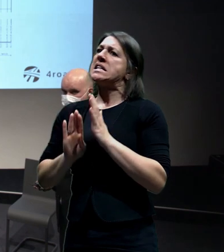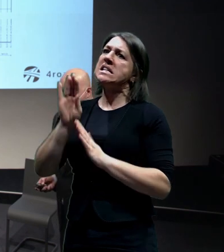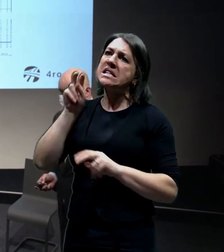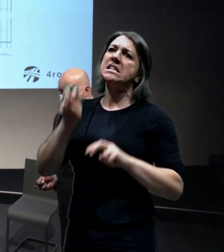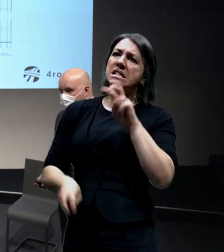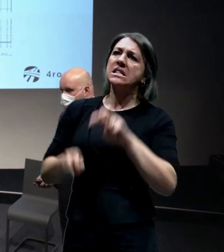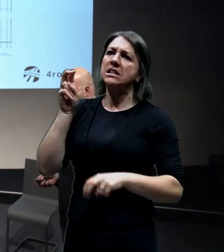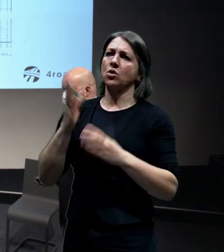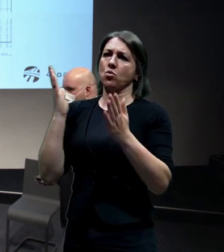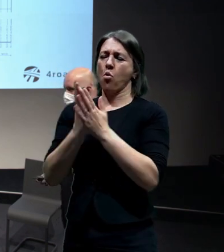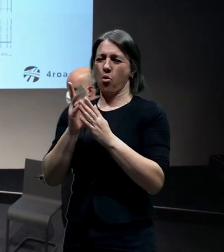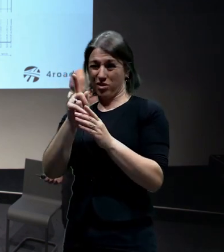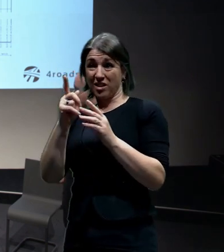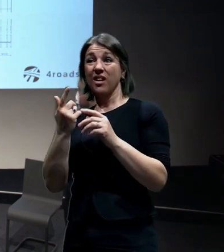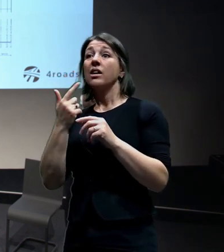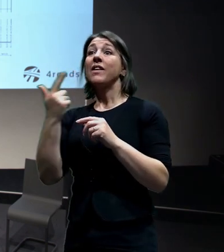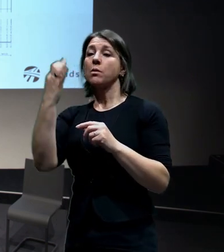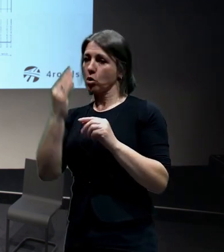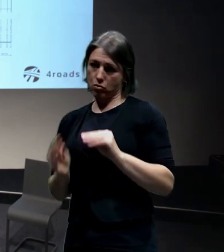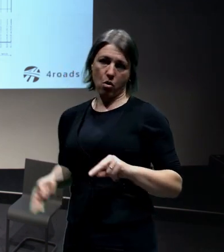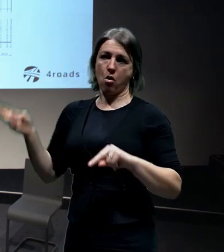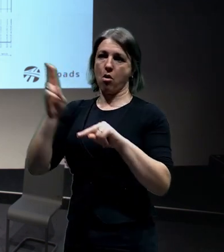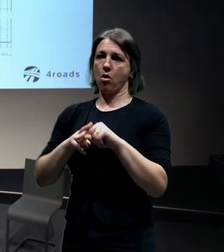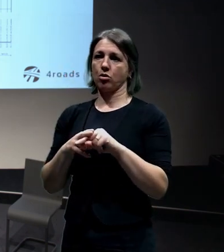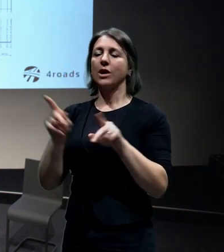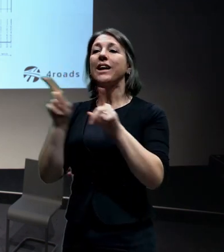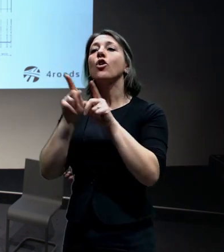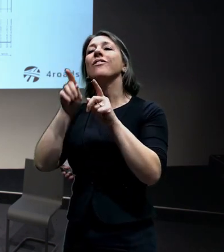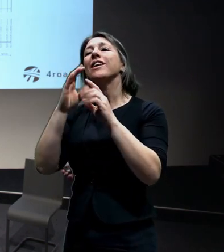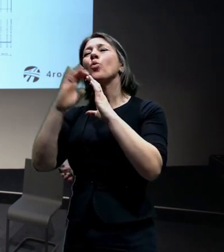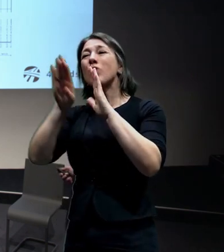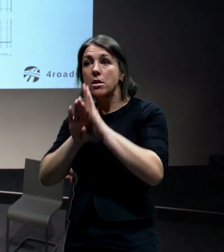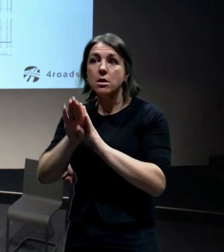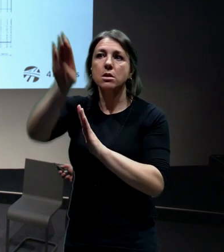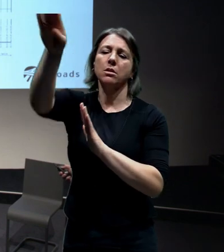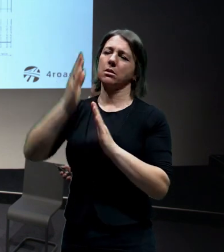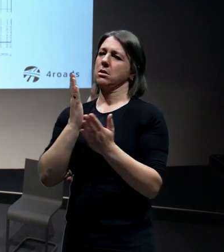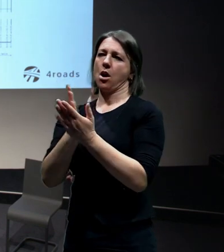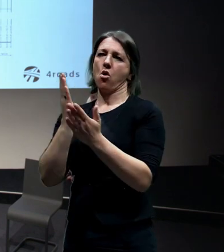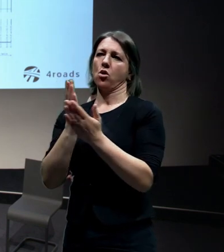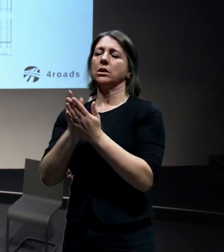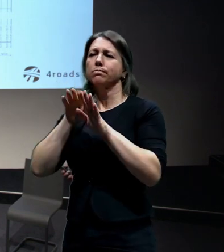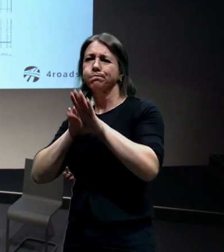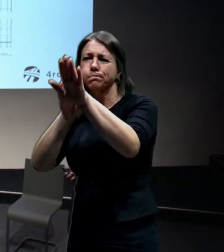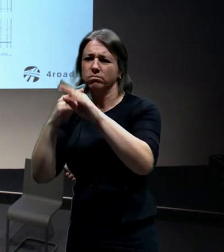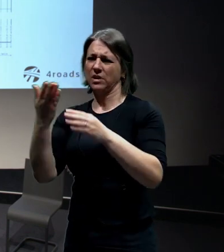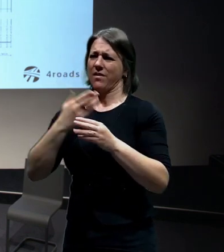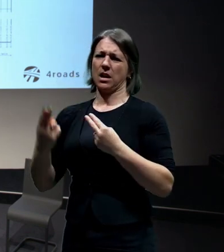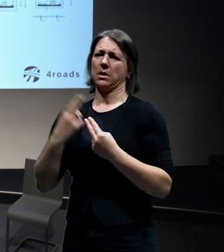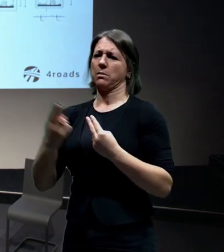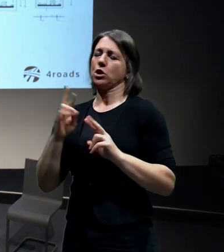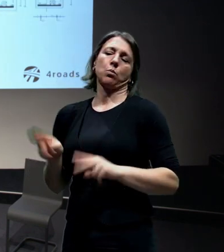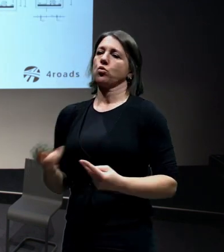značka. Něco takového mít v městském tunelu je prostě nepřijatelné a je to nekapacitní, nebezpečné a tak dále.